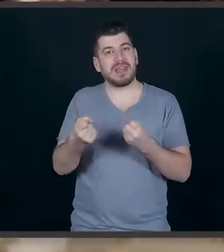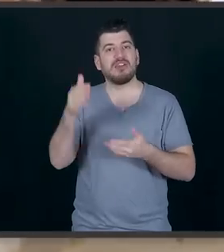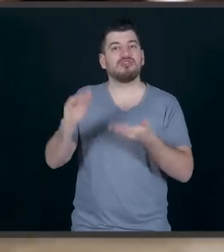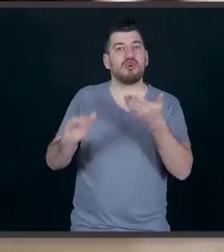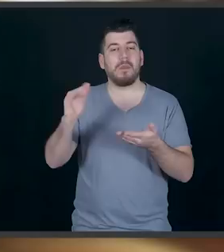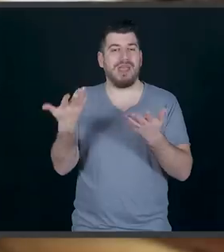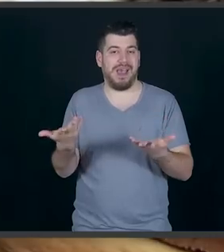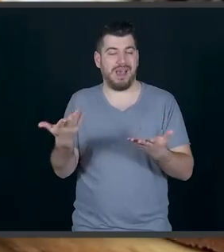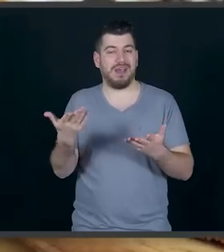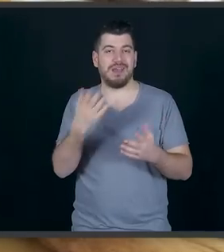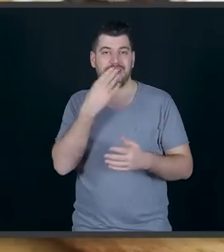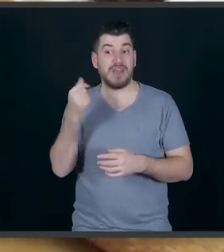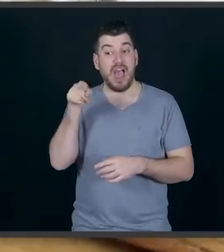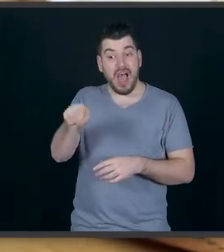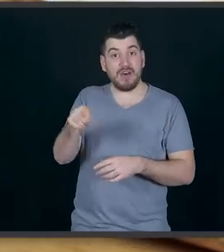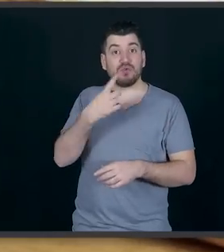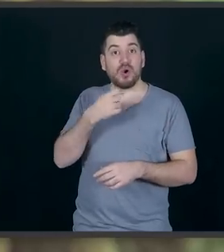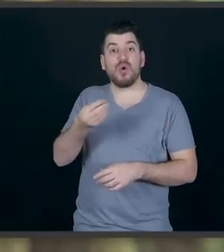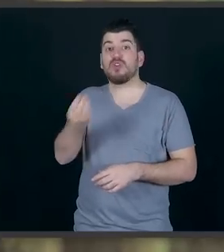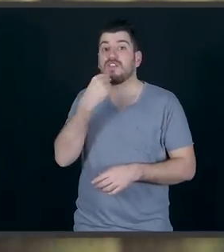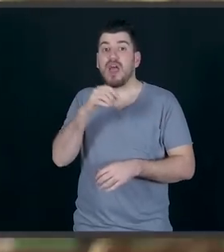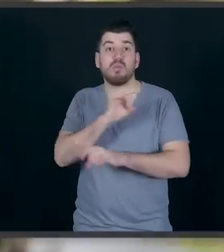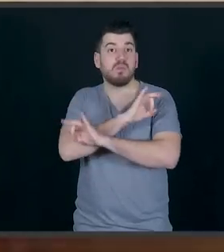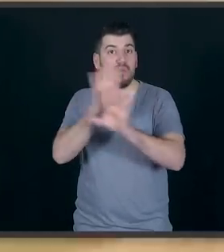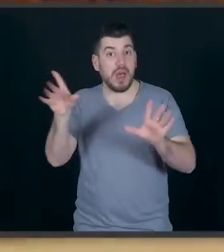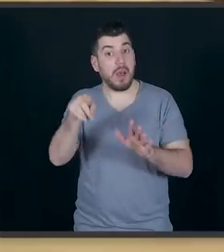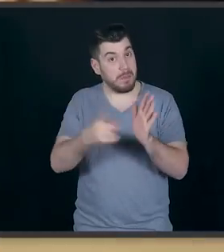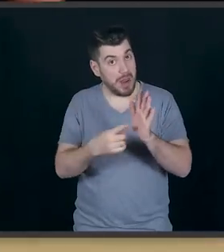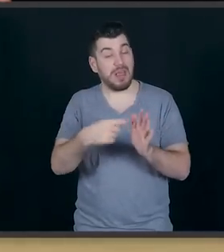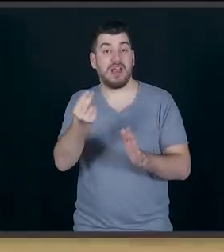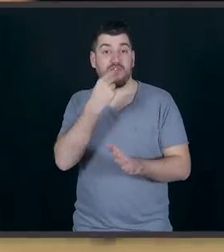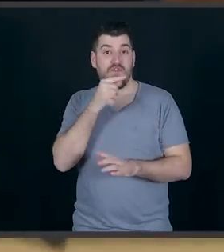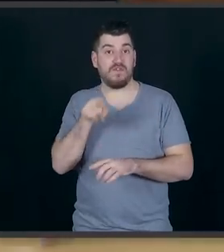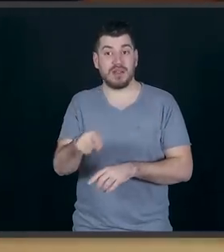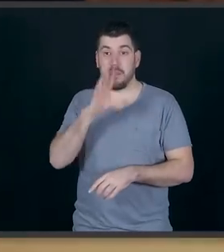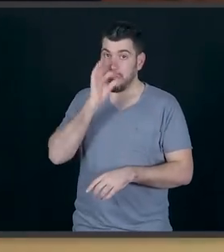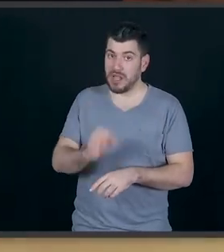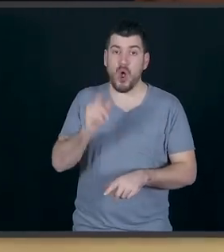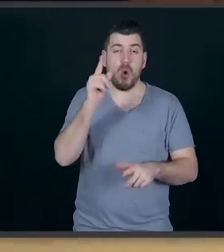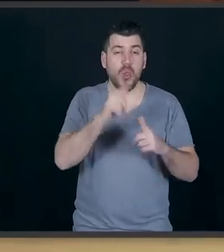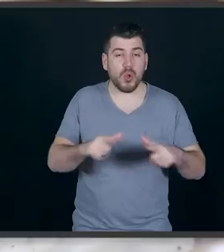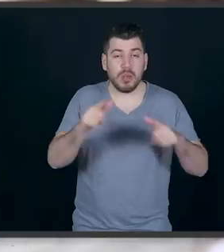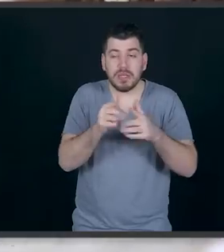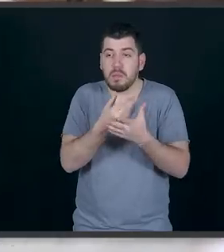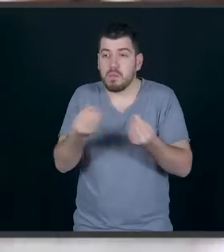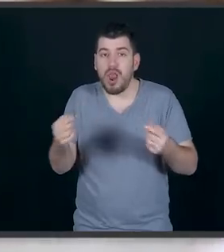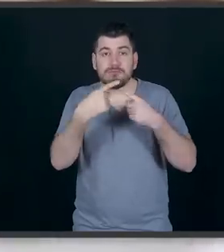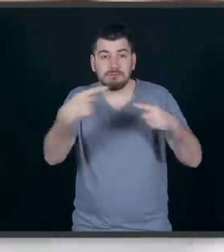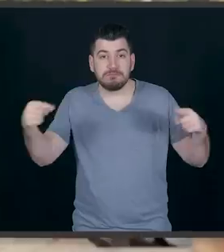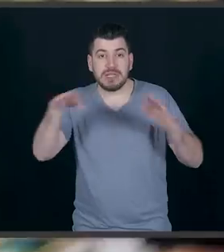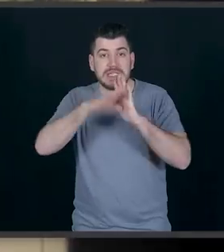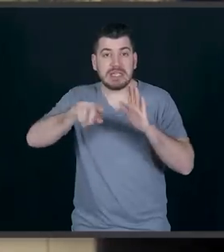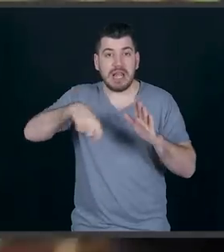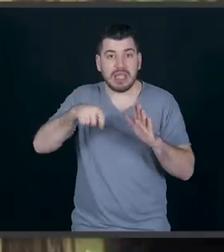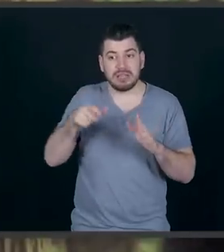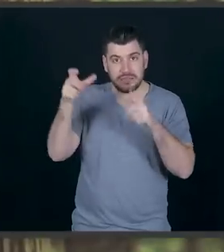αυτό το μπανόφι δεν το έχετε φάει πουθενά. Πρέπει να το δοκιμάσετε γιατί πραγματικά έχω κάνει πολλές δοκιμές, πάρα πολλά διαφορετικά μπανόφι. Να σου πω ότι όταν βάζεις τη